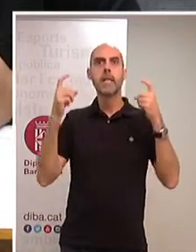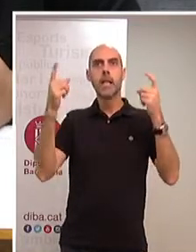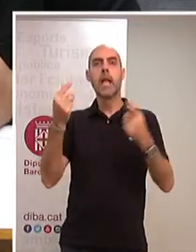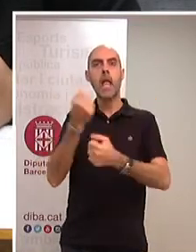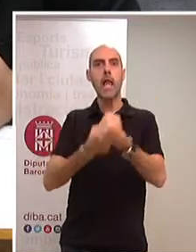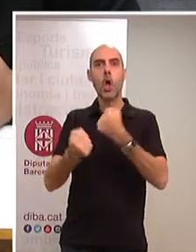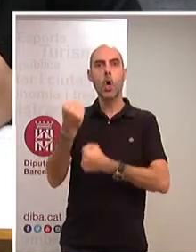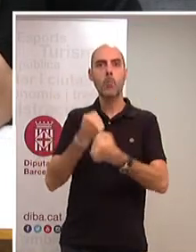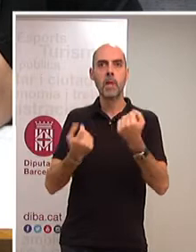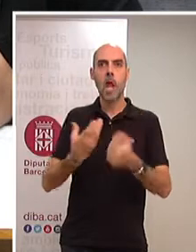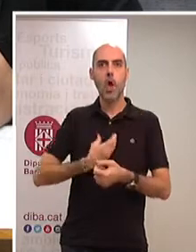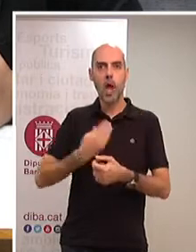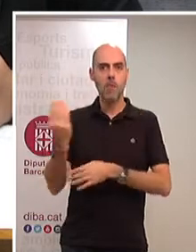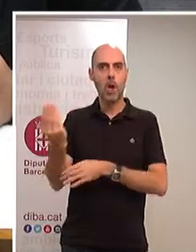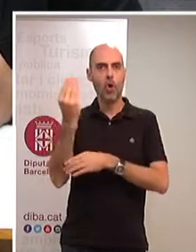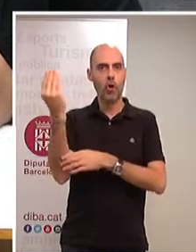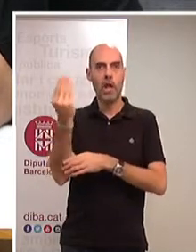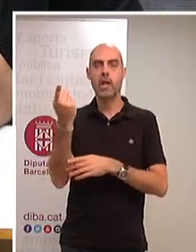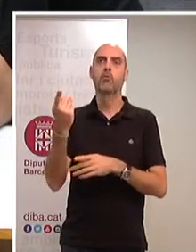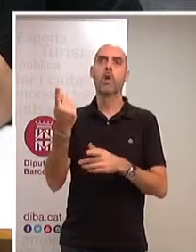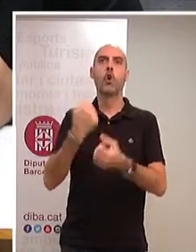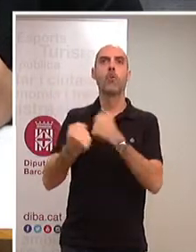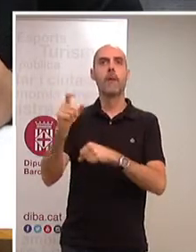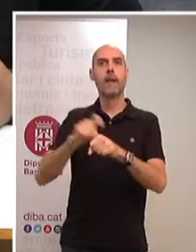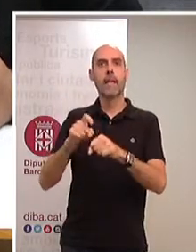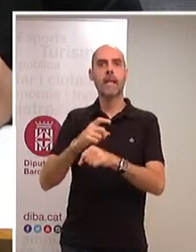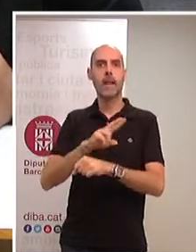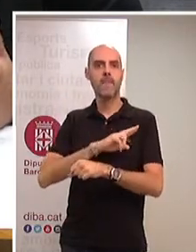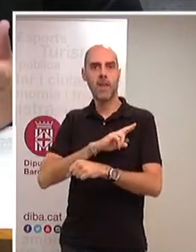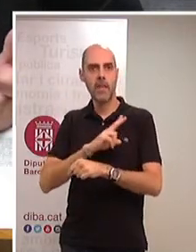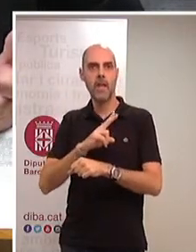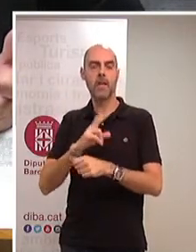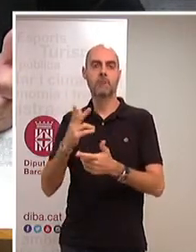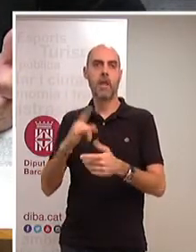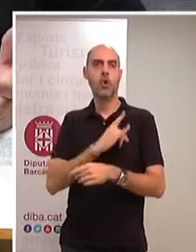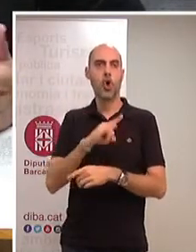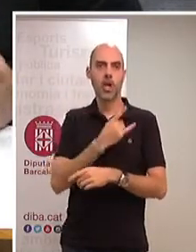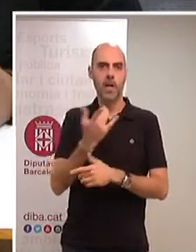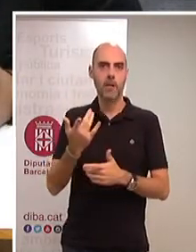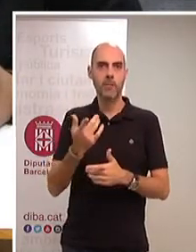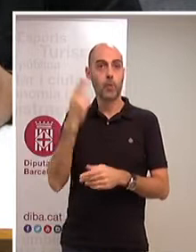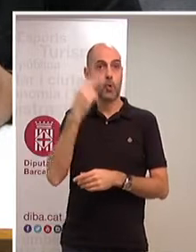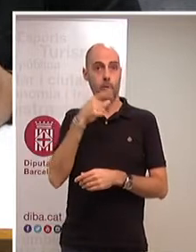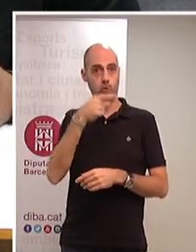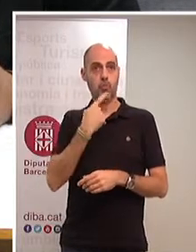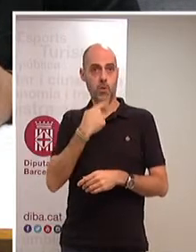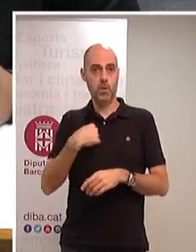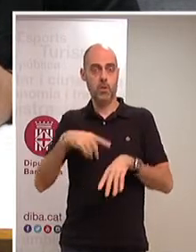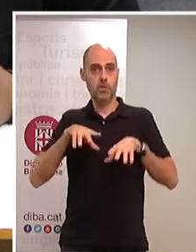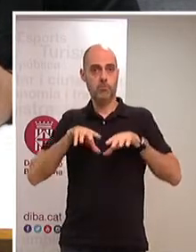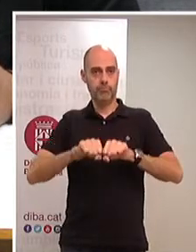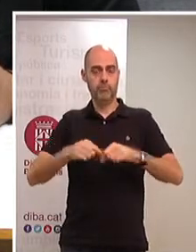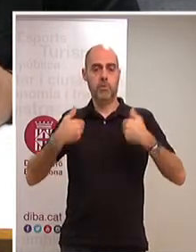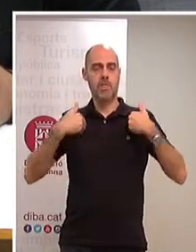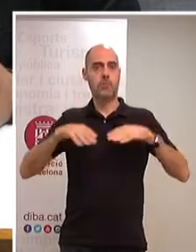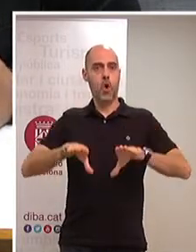productiva local millores, per una economia verda, per apostar per l'energia. Són compromisos que vostè va prendre en la seva